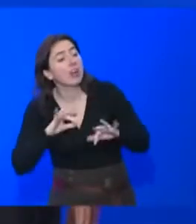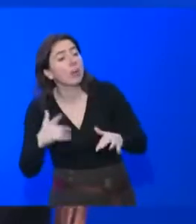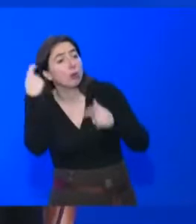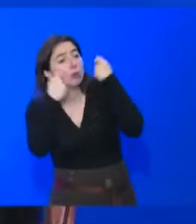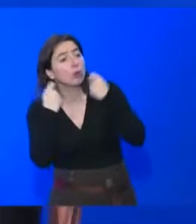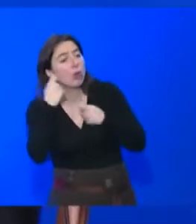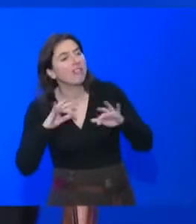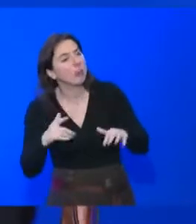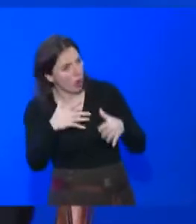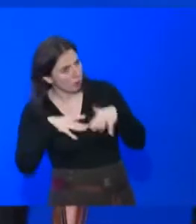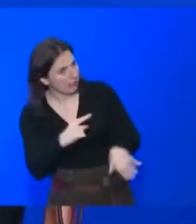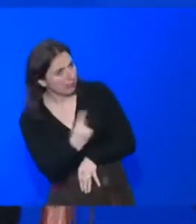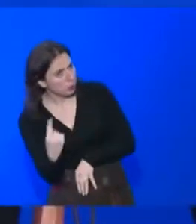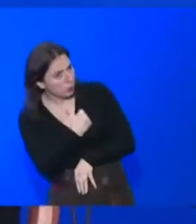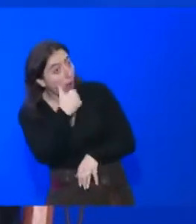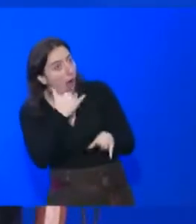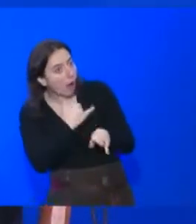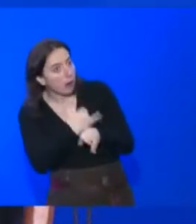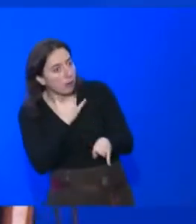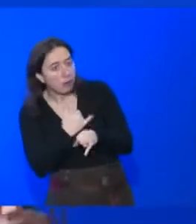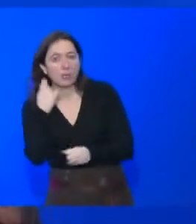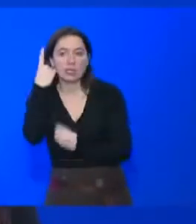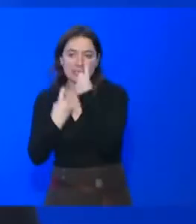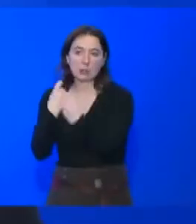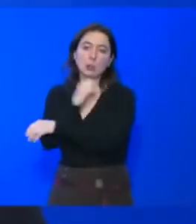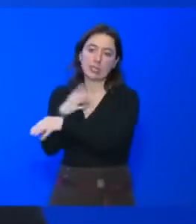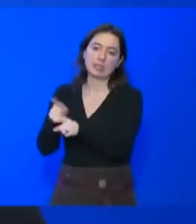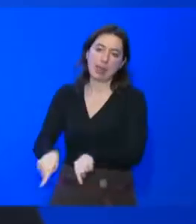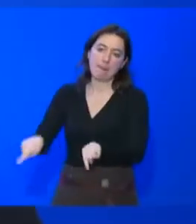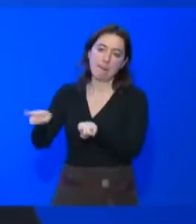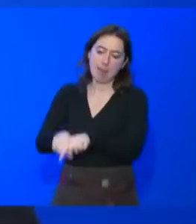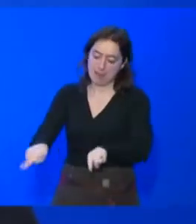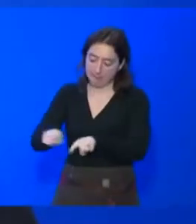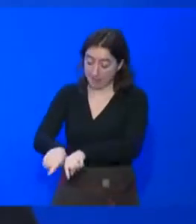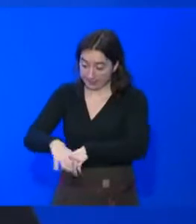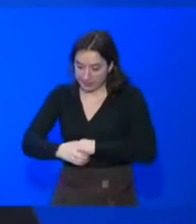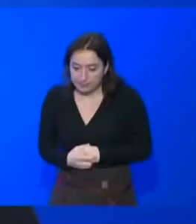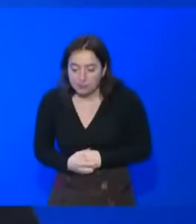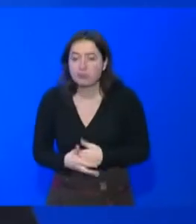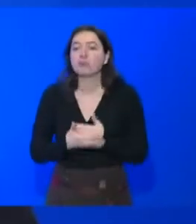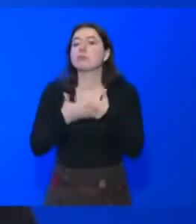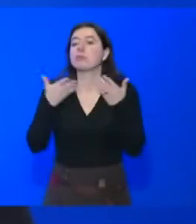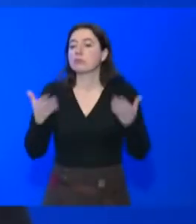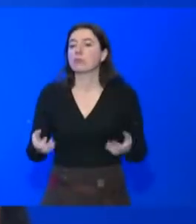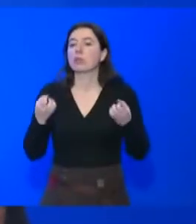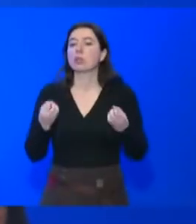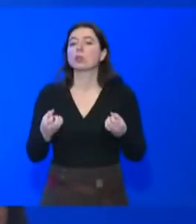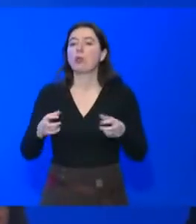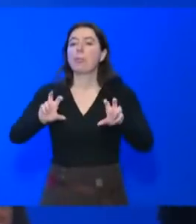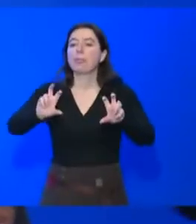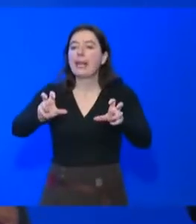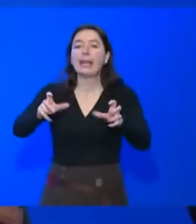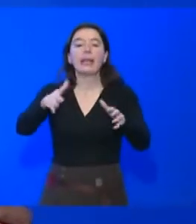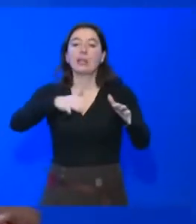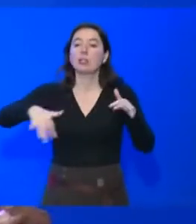Et tu t'habilles toute seule ? Ah bon, ben, dis donc, bon, ok. Alors, le constat dans l'audiovisuel, on parle du handicap